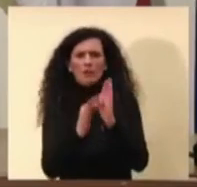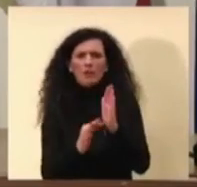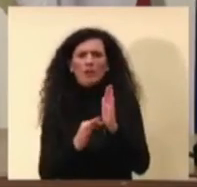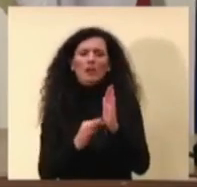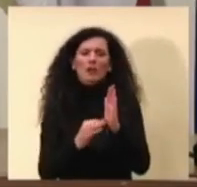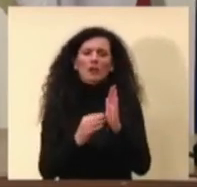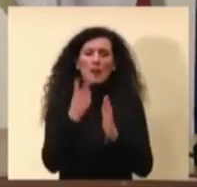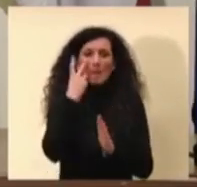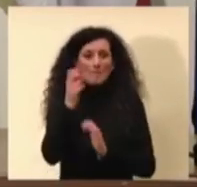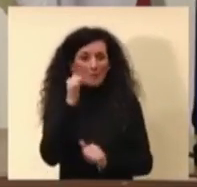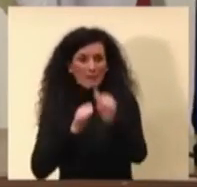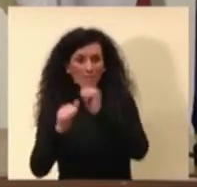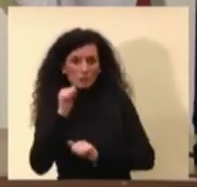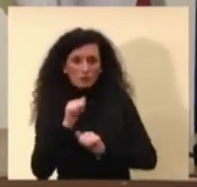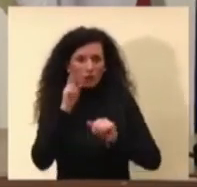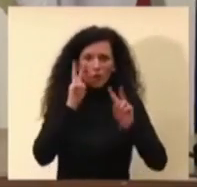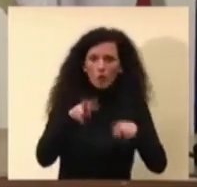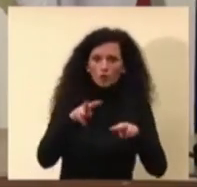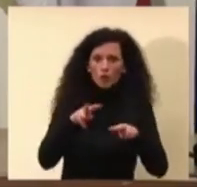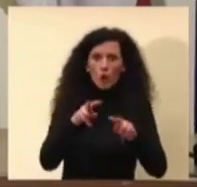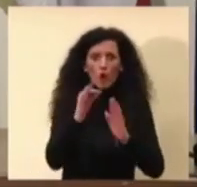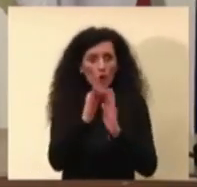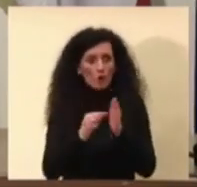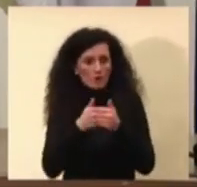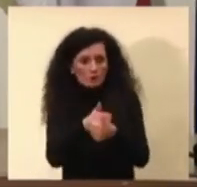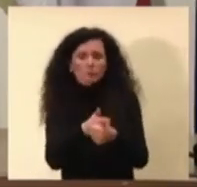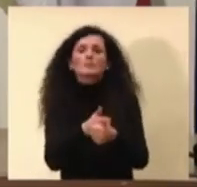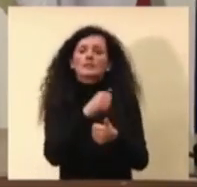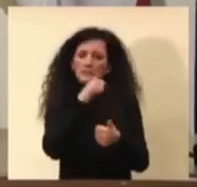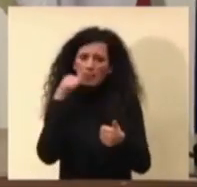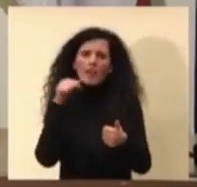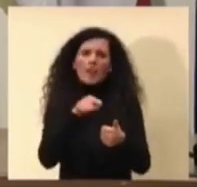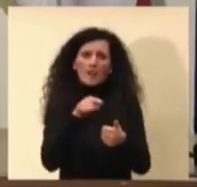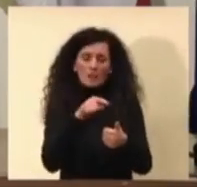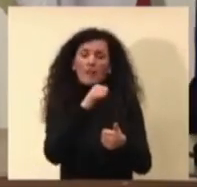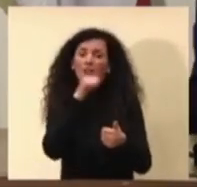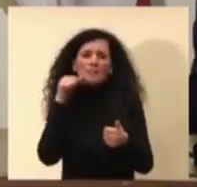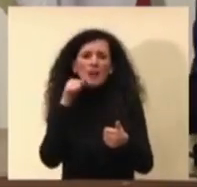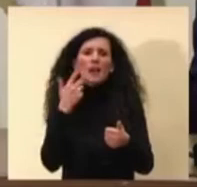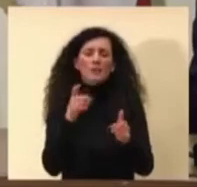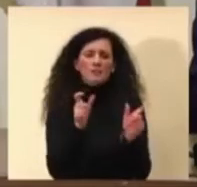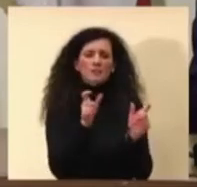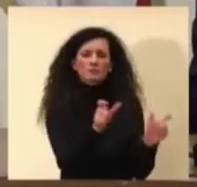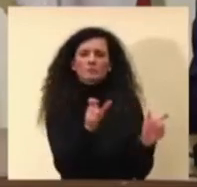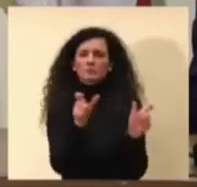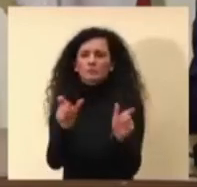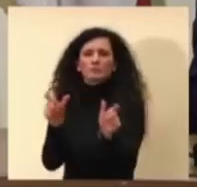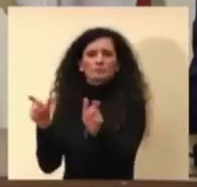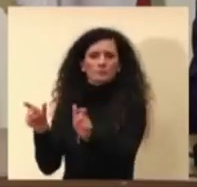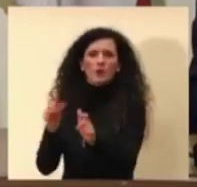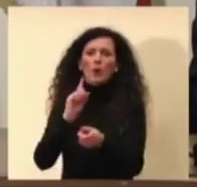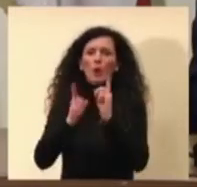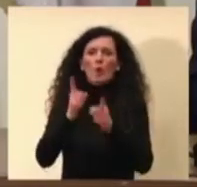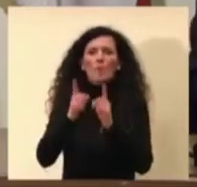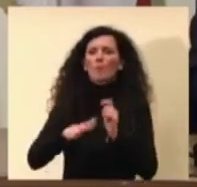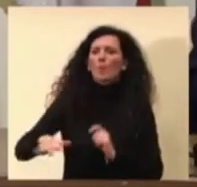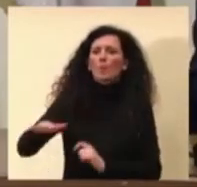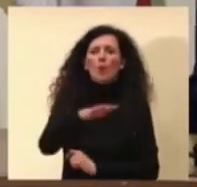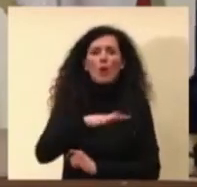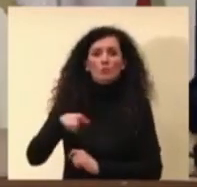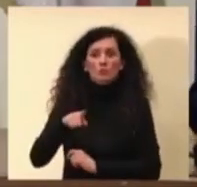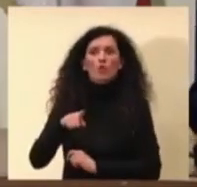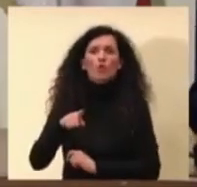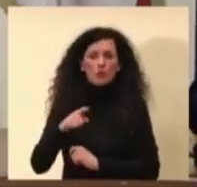che servano, in attesa di coprire una cospigua proporzione della popolazione con la